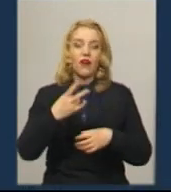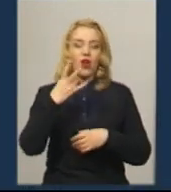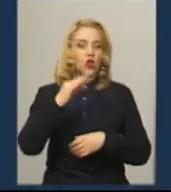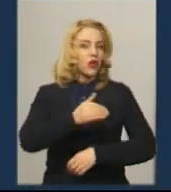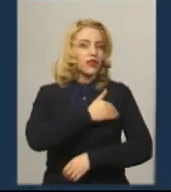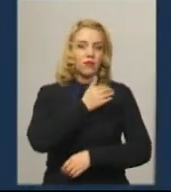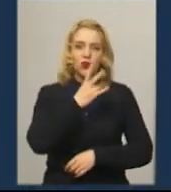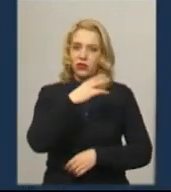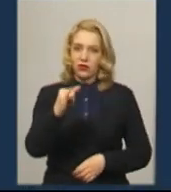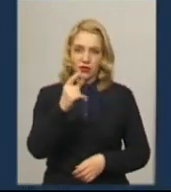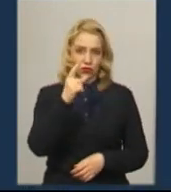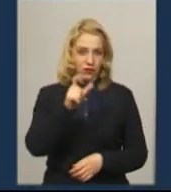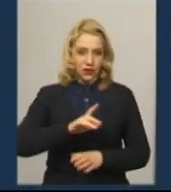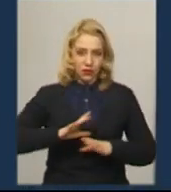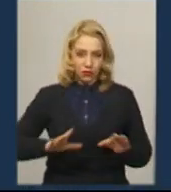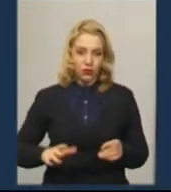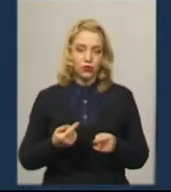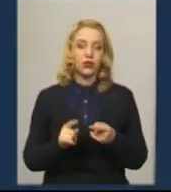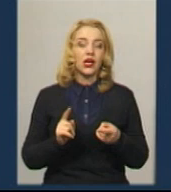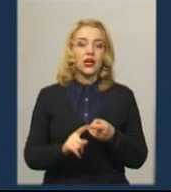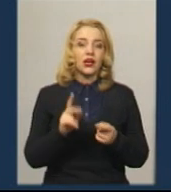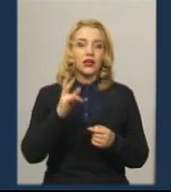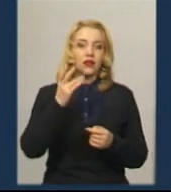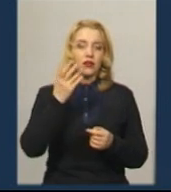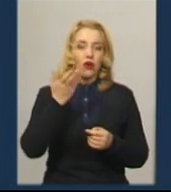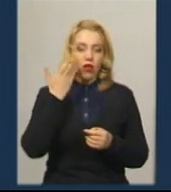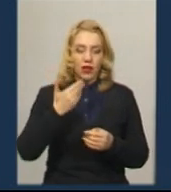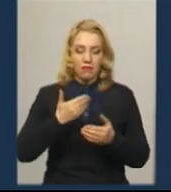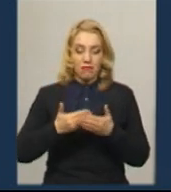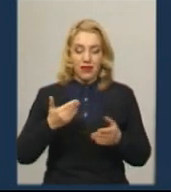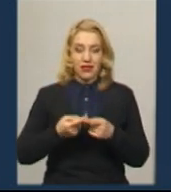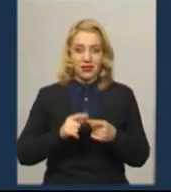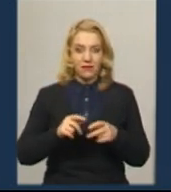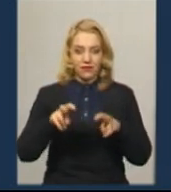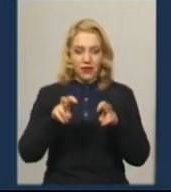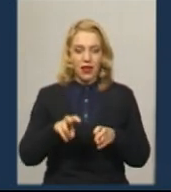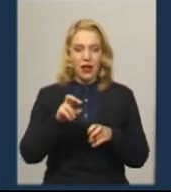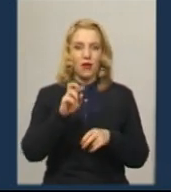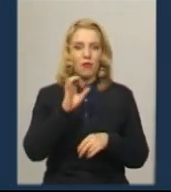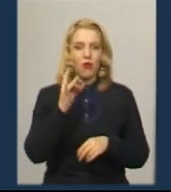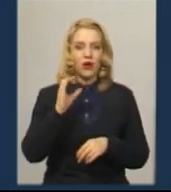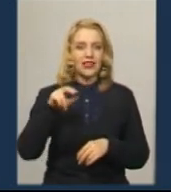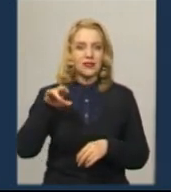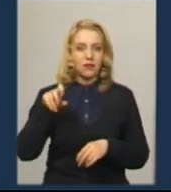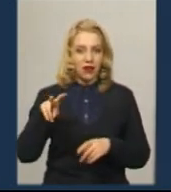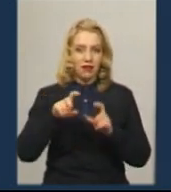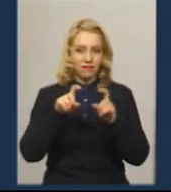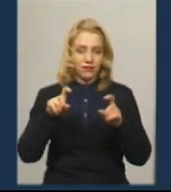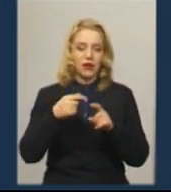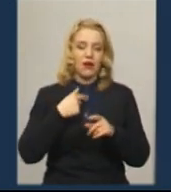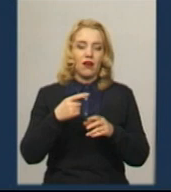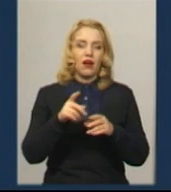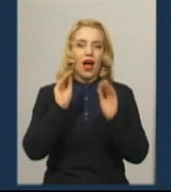З самому літаку, перед тим, як ми сідали в Борисполі, нам роздали анкети. В анкеті заповнюєш прізвище, ім'я, де ти